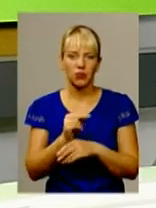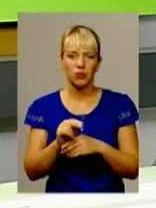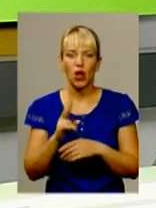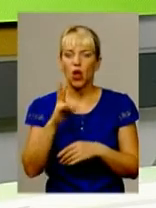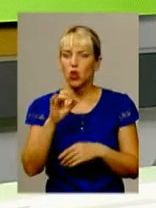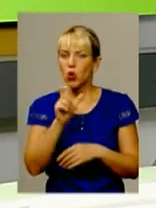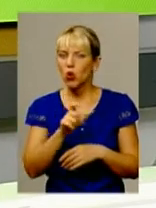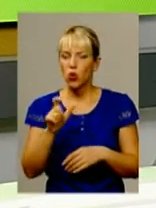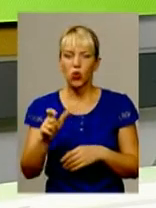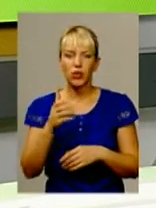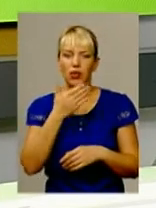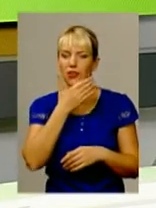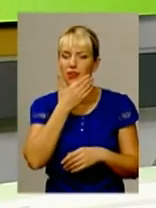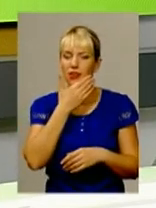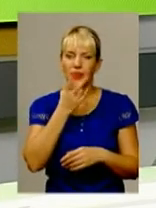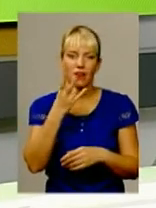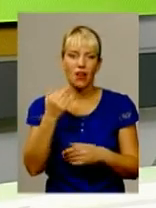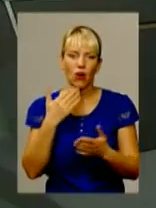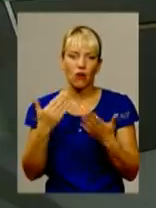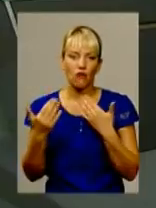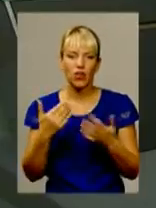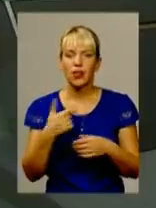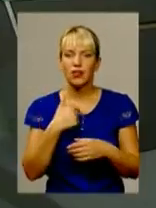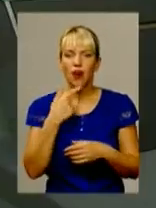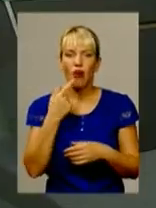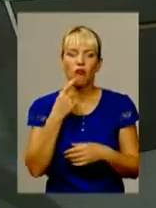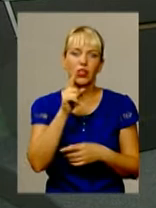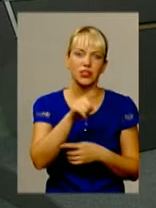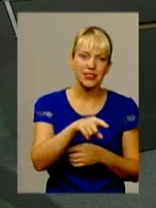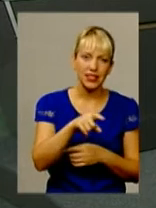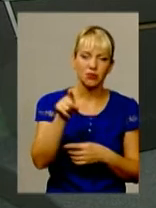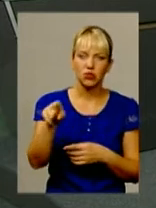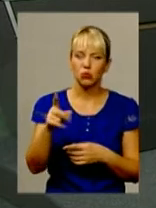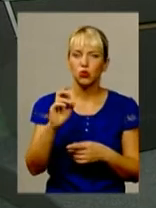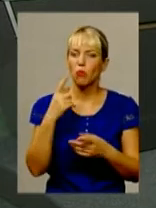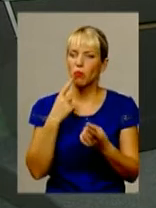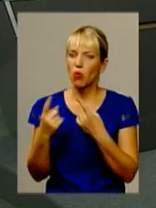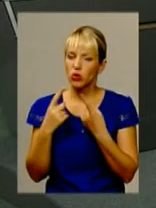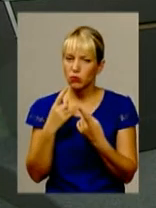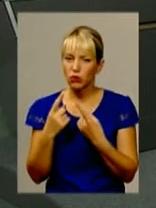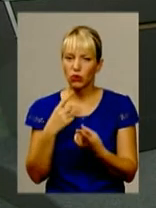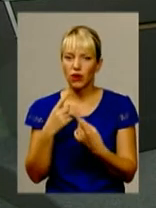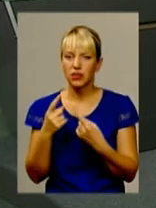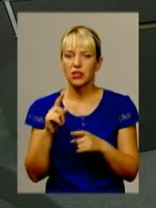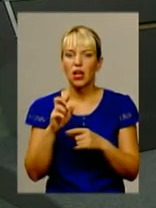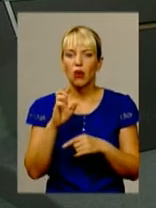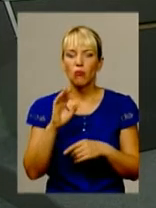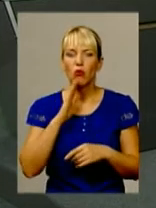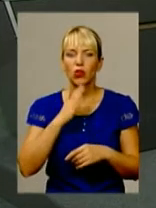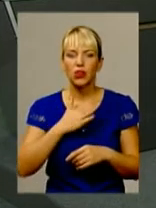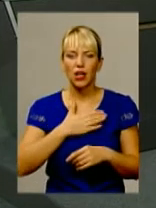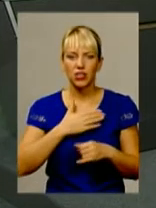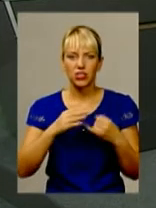контакт. Так, ну, немає. Я і говорив із тим, і з другим, в принципі, щоб вони підійшли, ми поспілкувалися, тому що це наші земляки, дуже